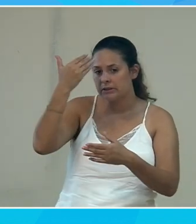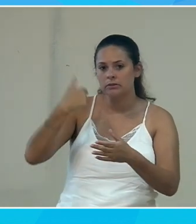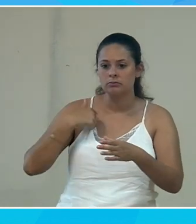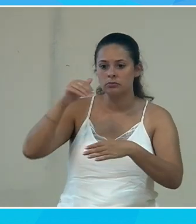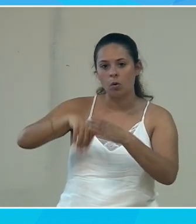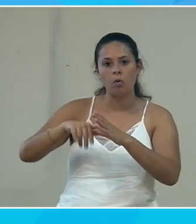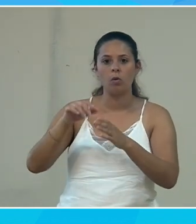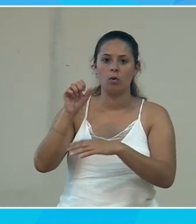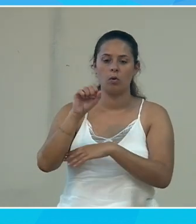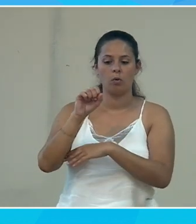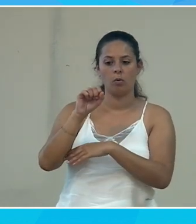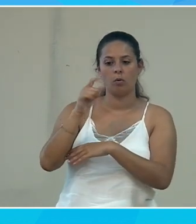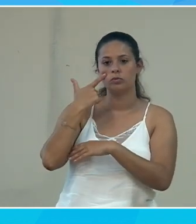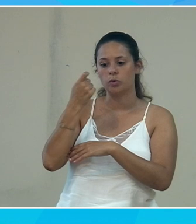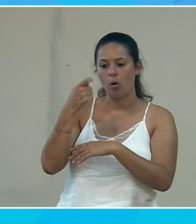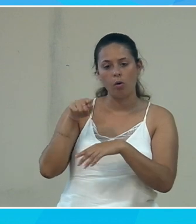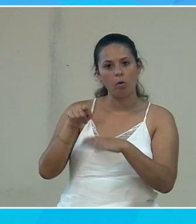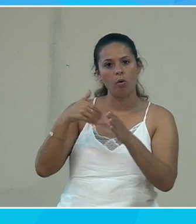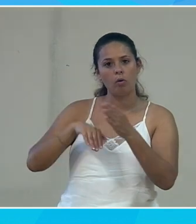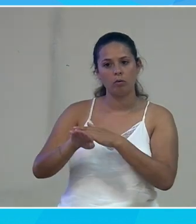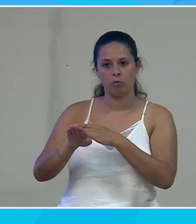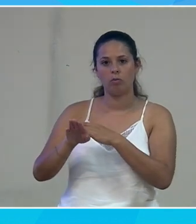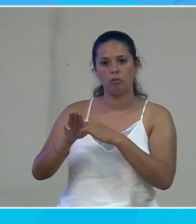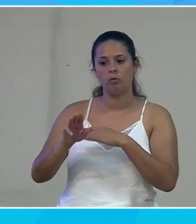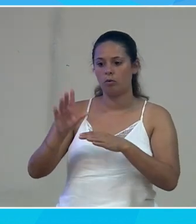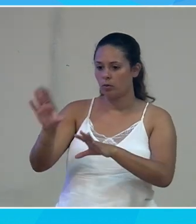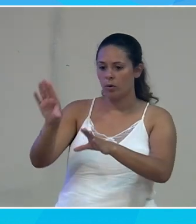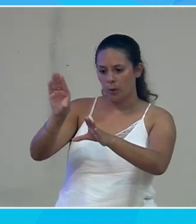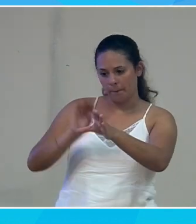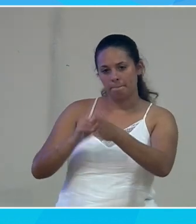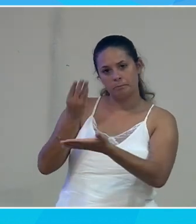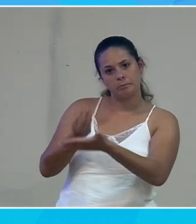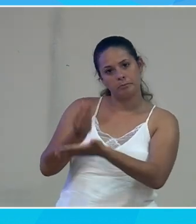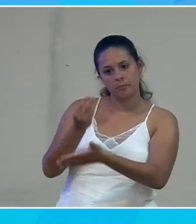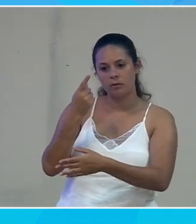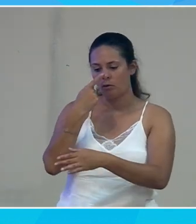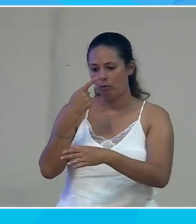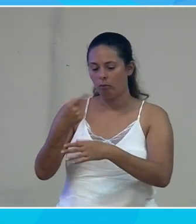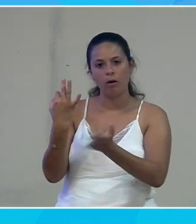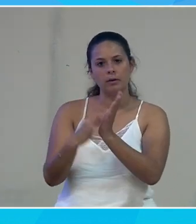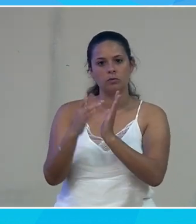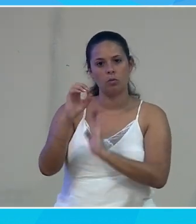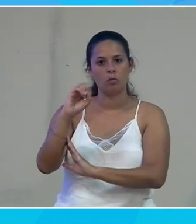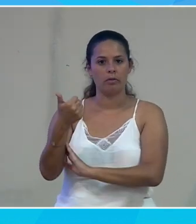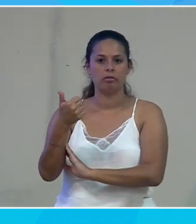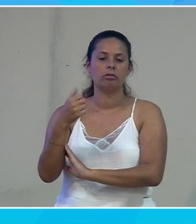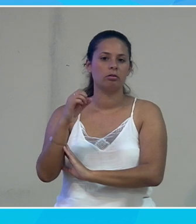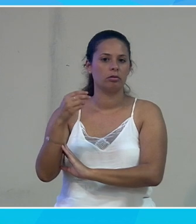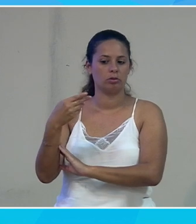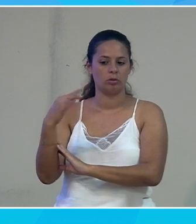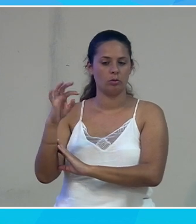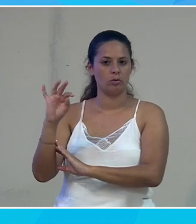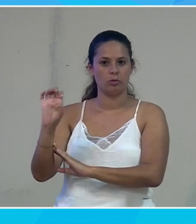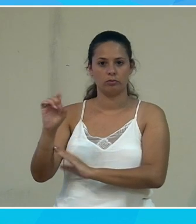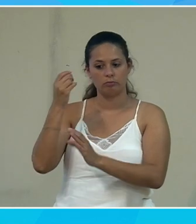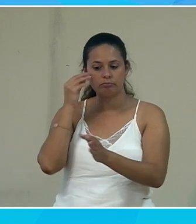de Windows 10 et il choisit d'installer la version gratuite de OneNote donc il va dans le menu recherche taper OneNote il